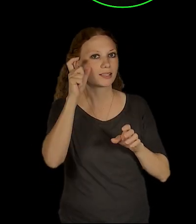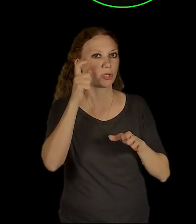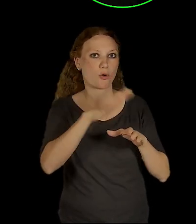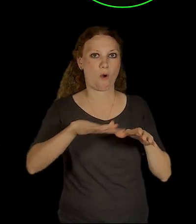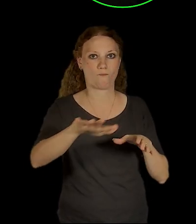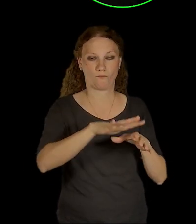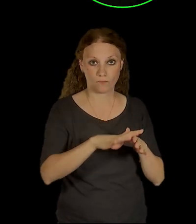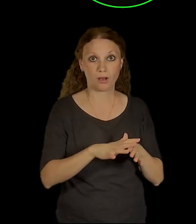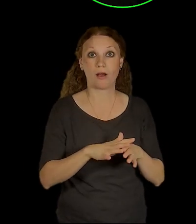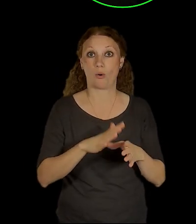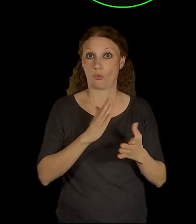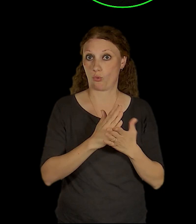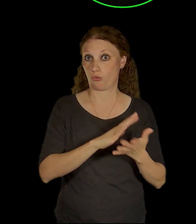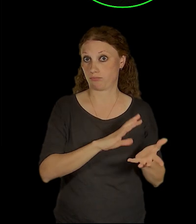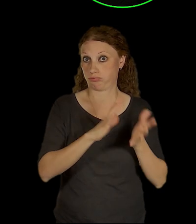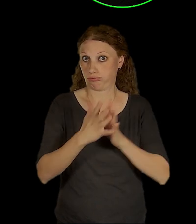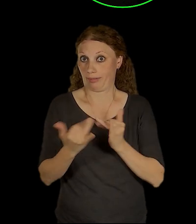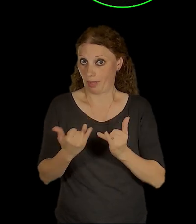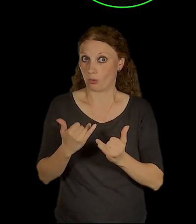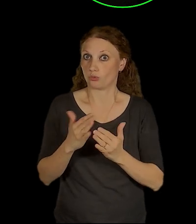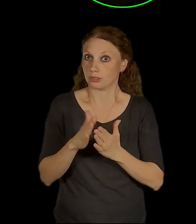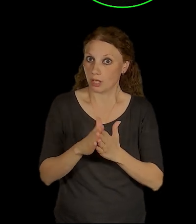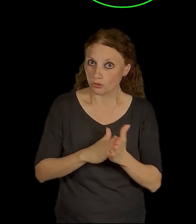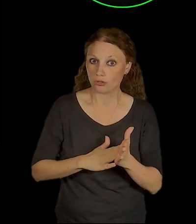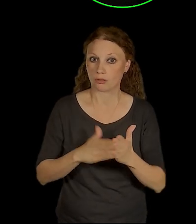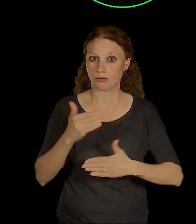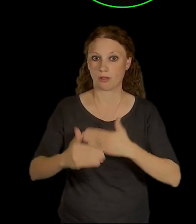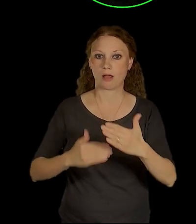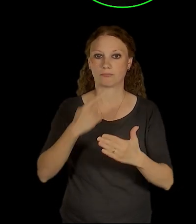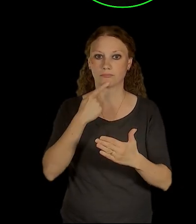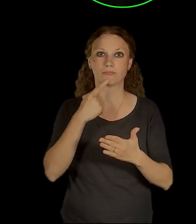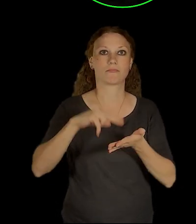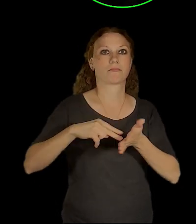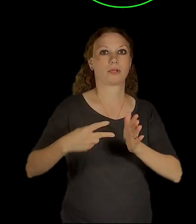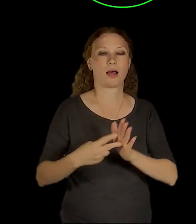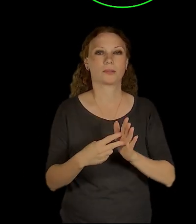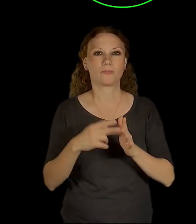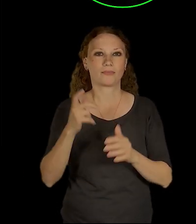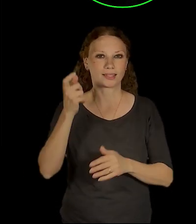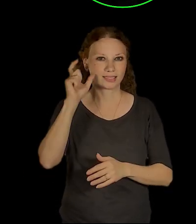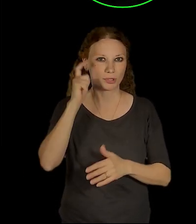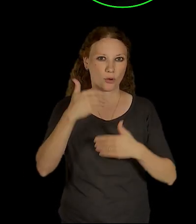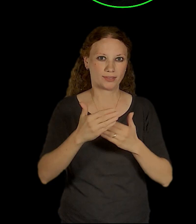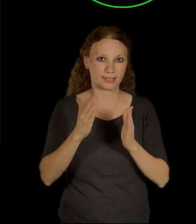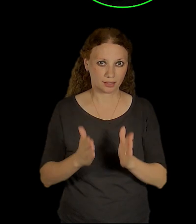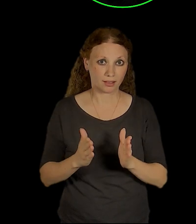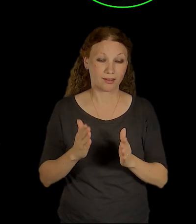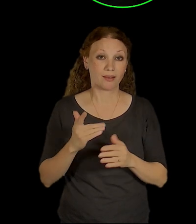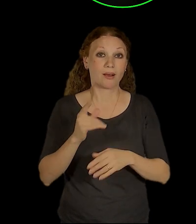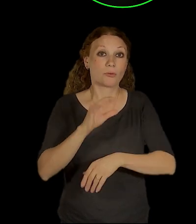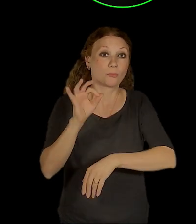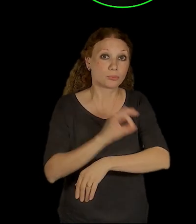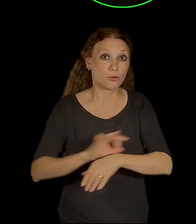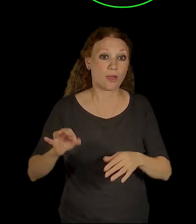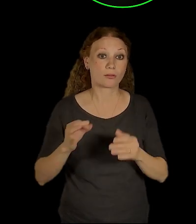začíná naplňovat, je to masterplán vlastně Smíchov City. A ten projekt byl signifikantní v tom, že se